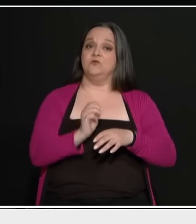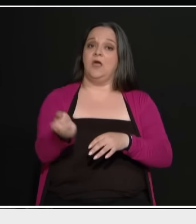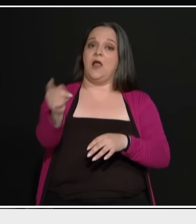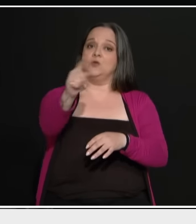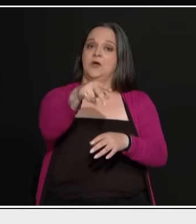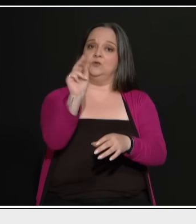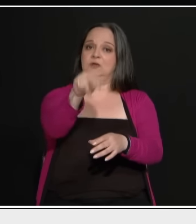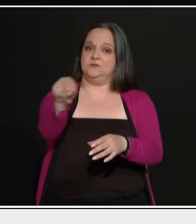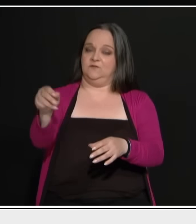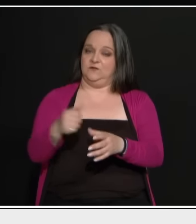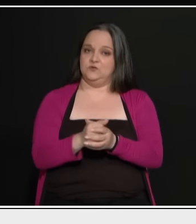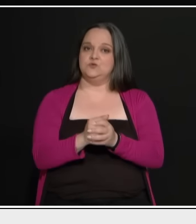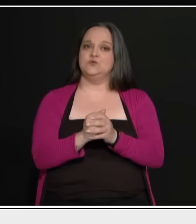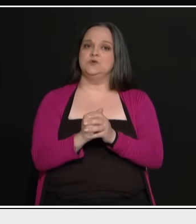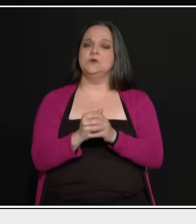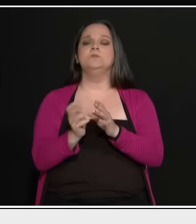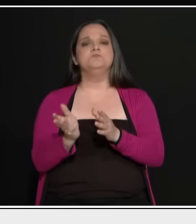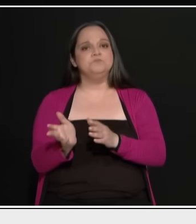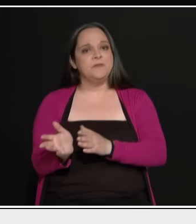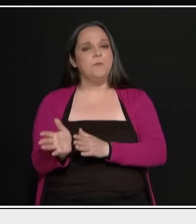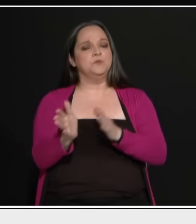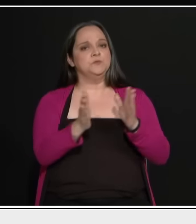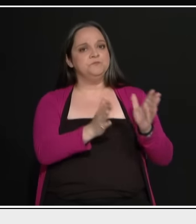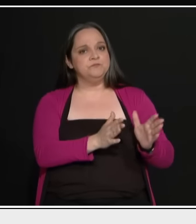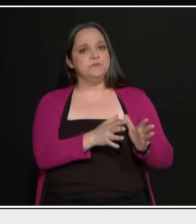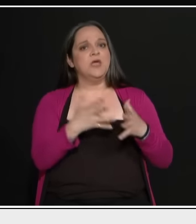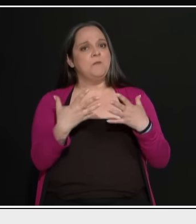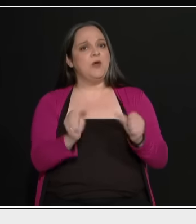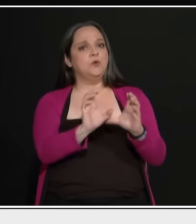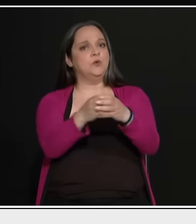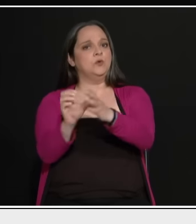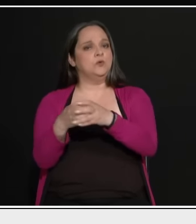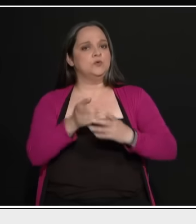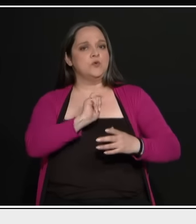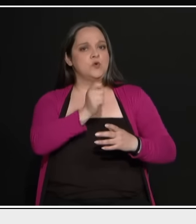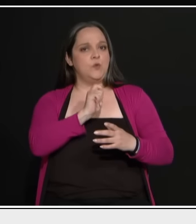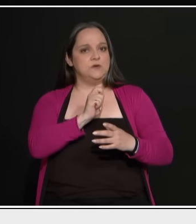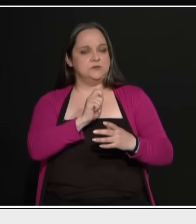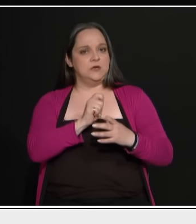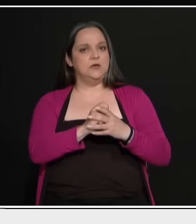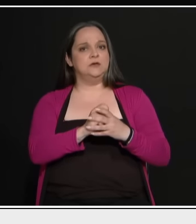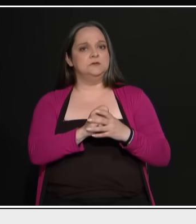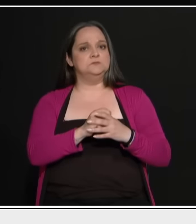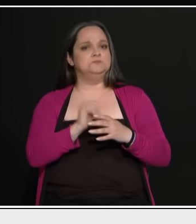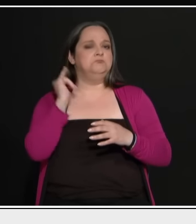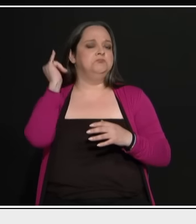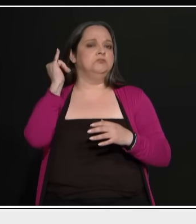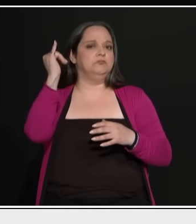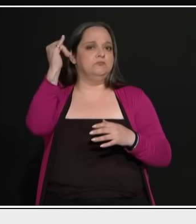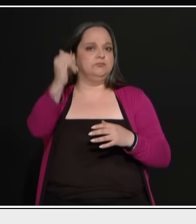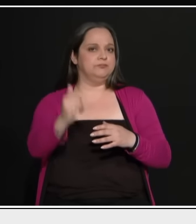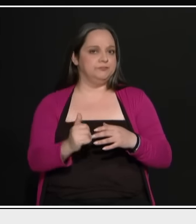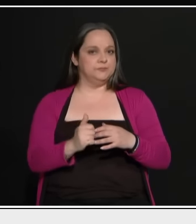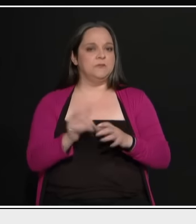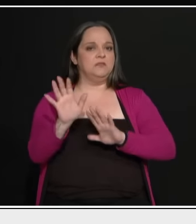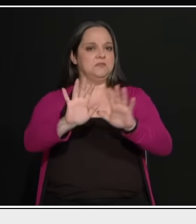Από την άλλη, υπάρχουν κόμματα με όχι πολύ συχνή παρουσία στα μέσα, όπως το δικό